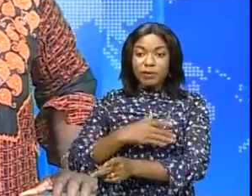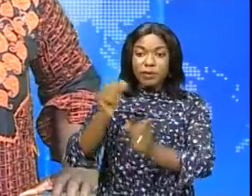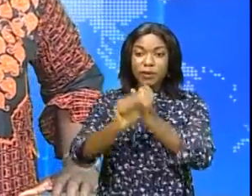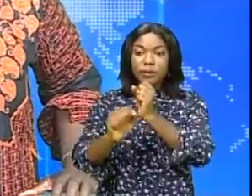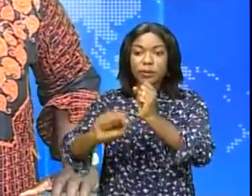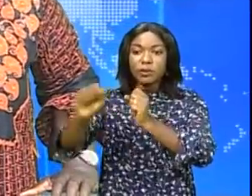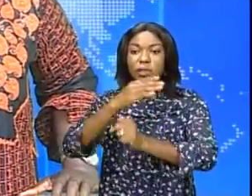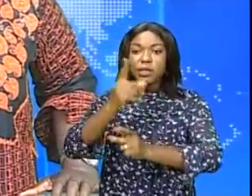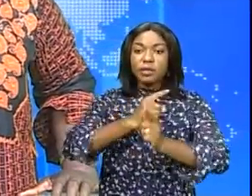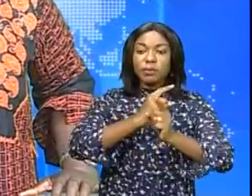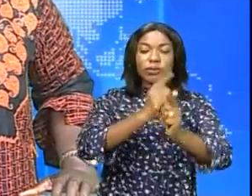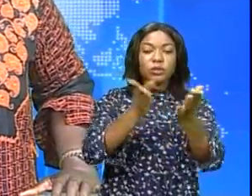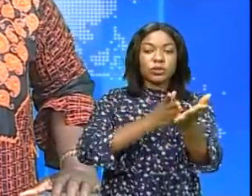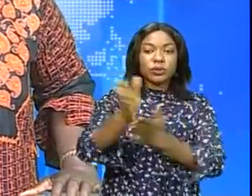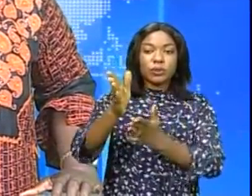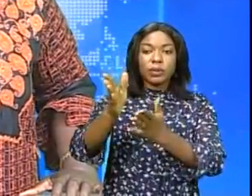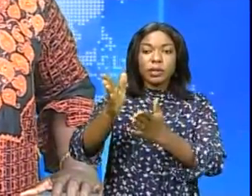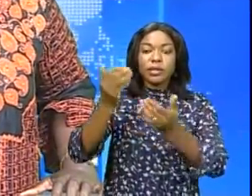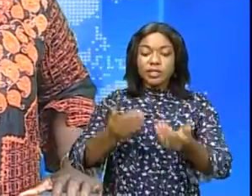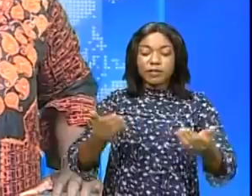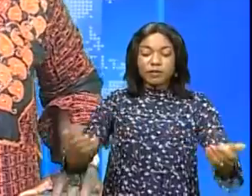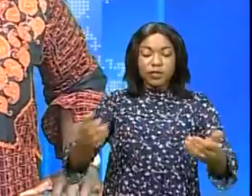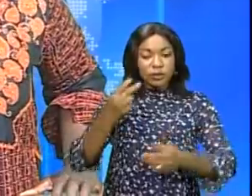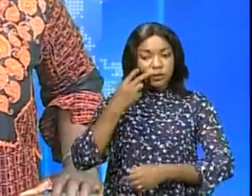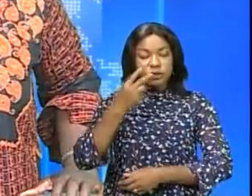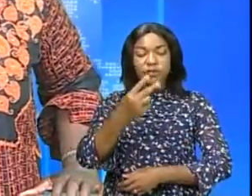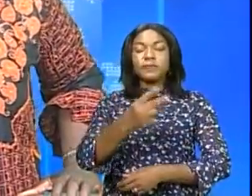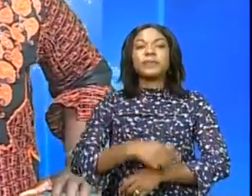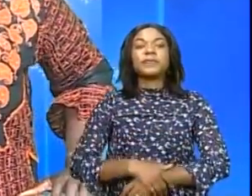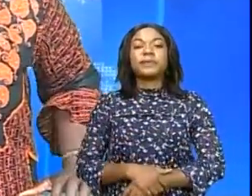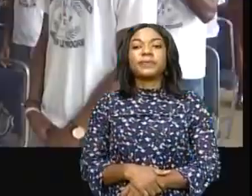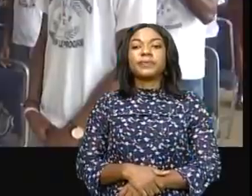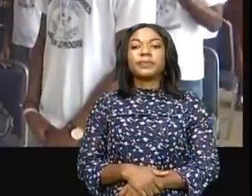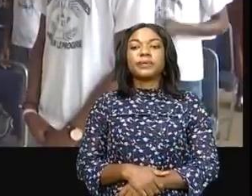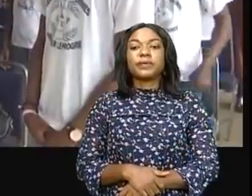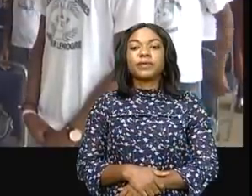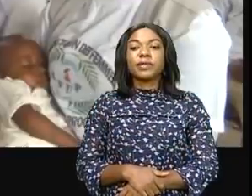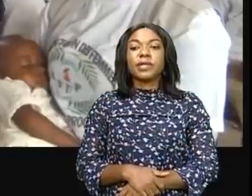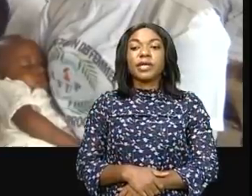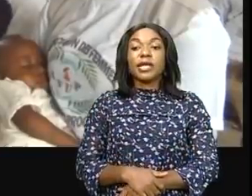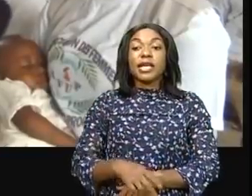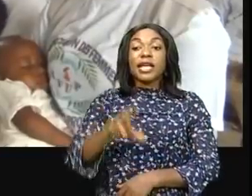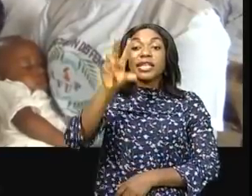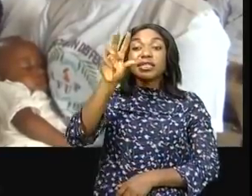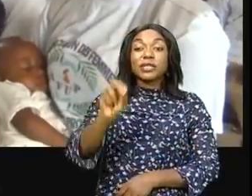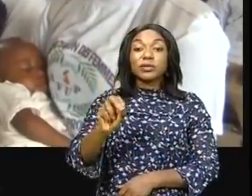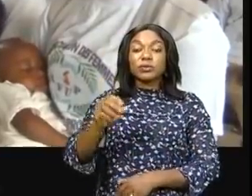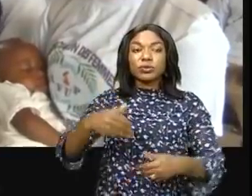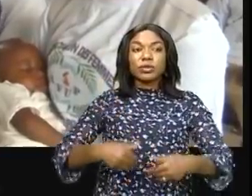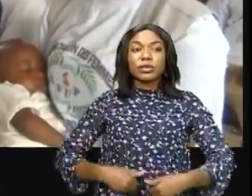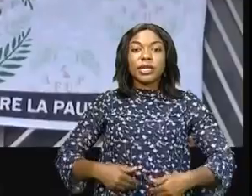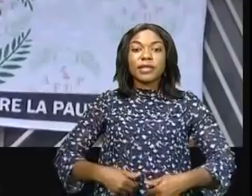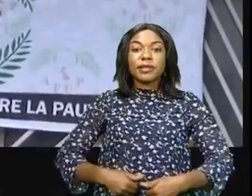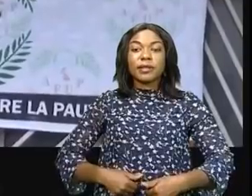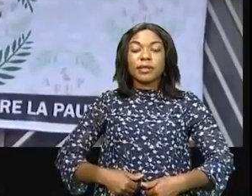et la protection des droits des enfants. Rodé Panda, reportage. 50 jeunes filles et filles mères viennent d